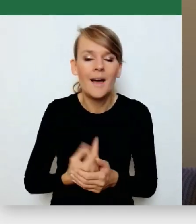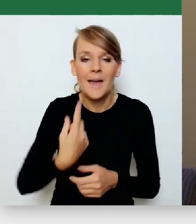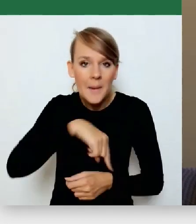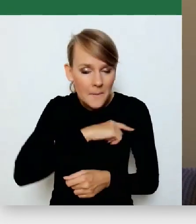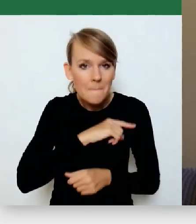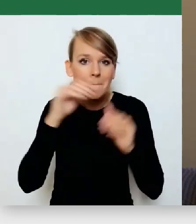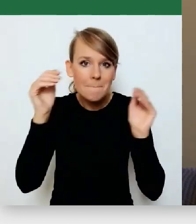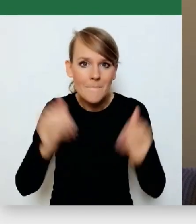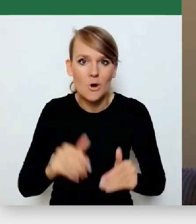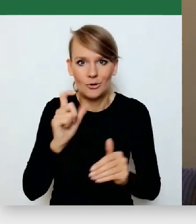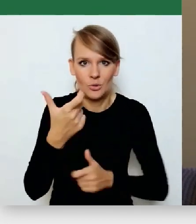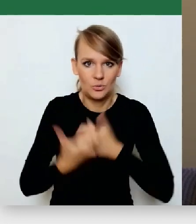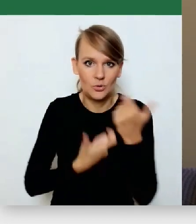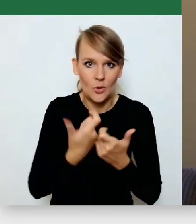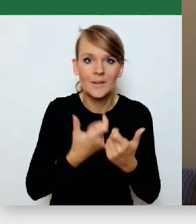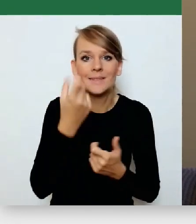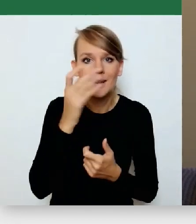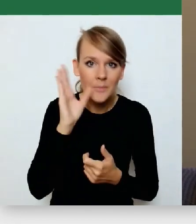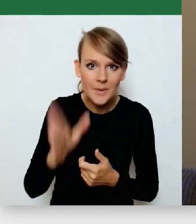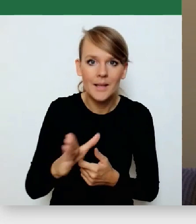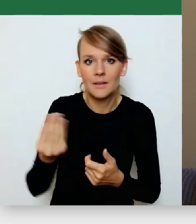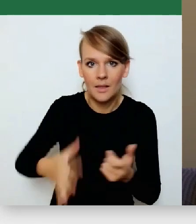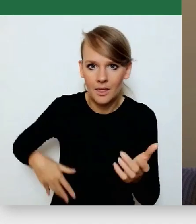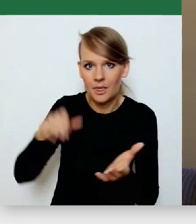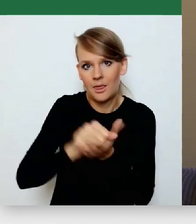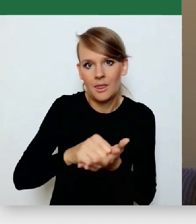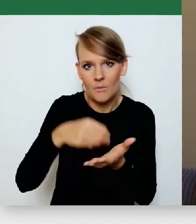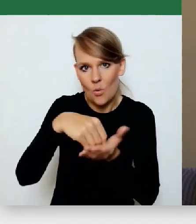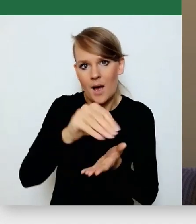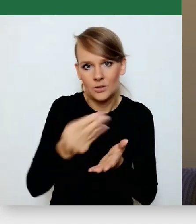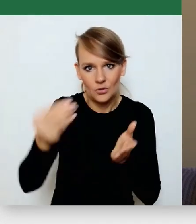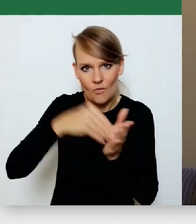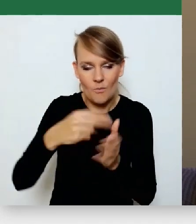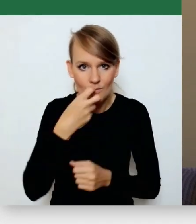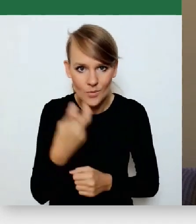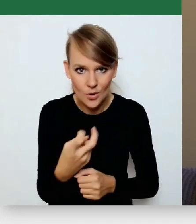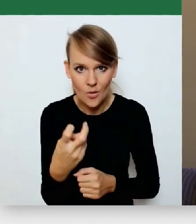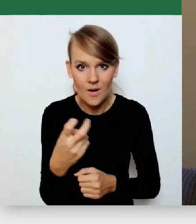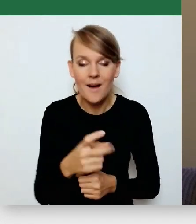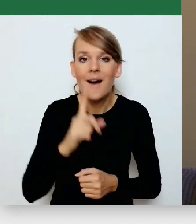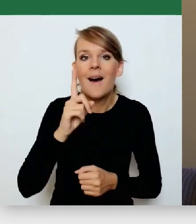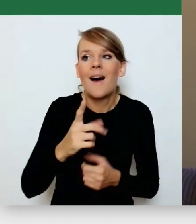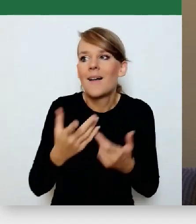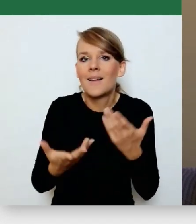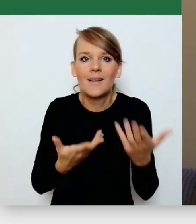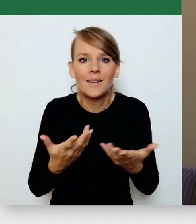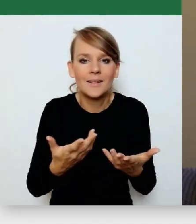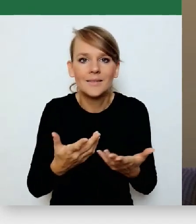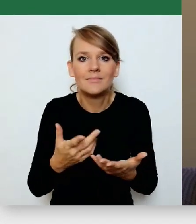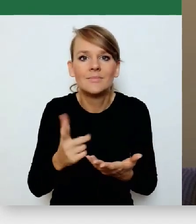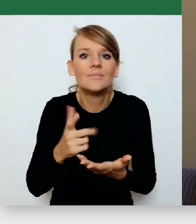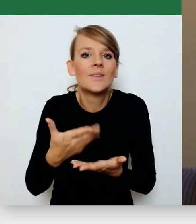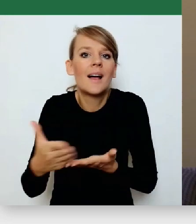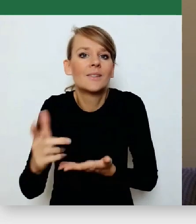zrobić, za chwilę będziemy dopłacać jeszcze do prądu najlepiej i tak dalej, tylko kosztem czegoś, więc to musimy z